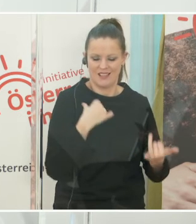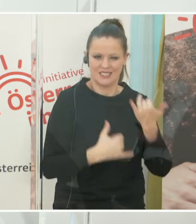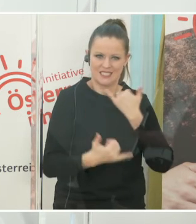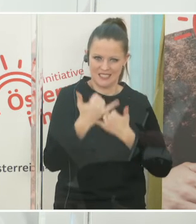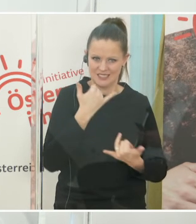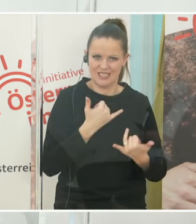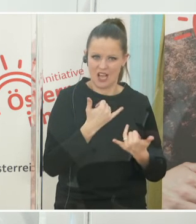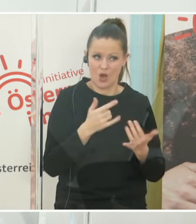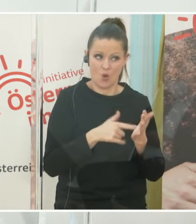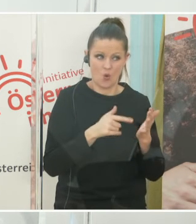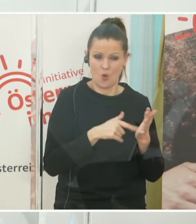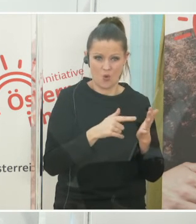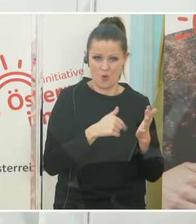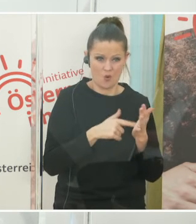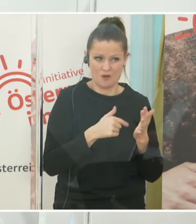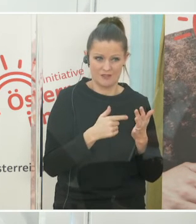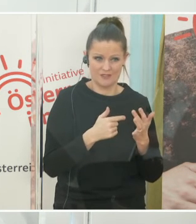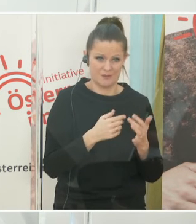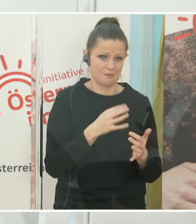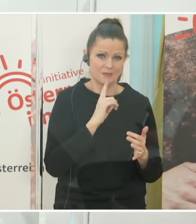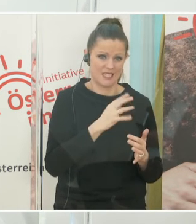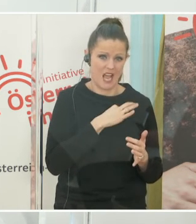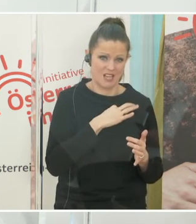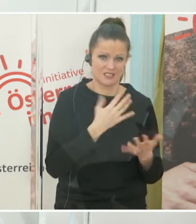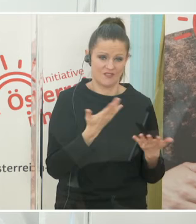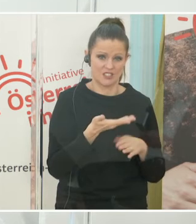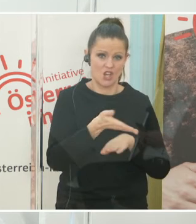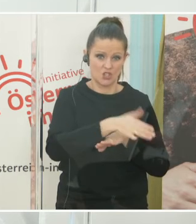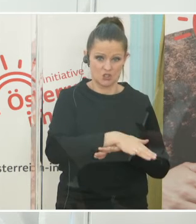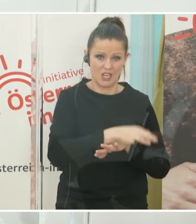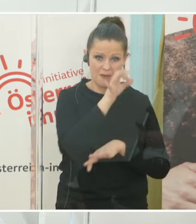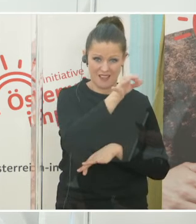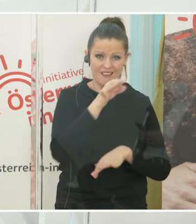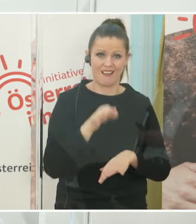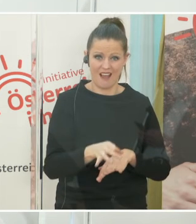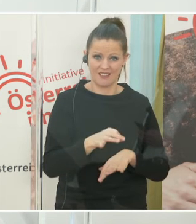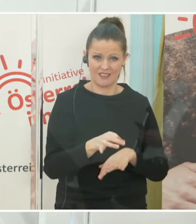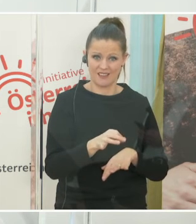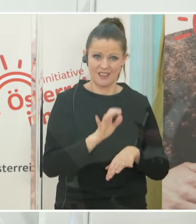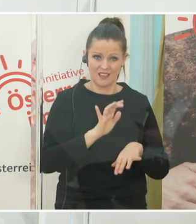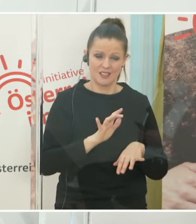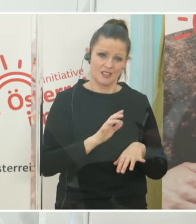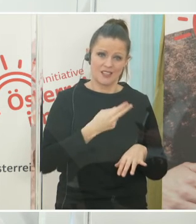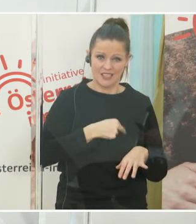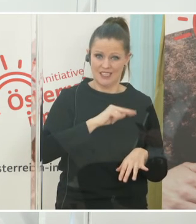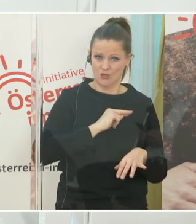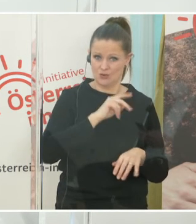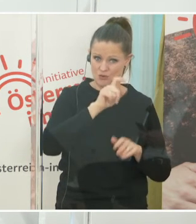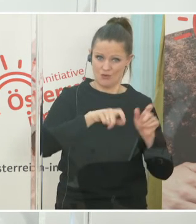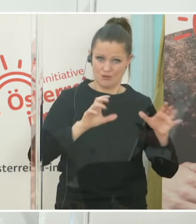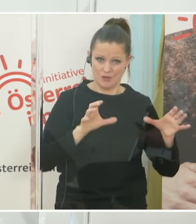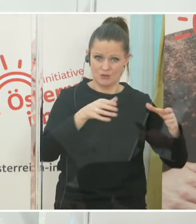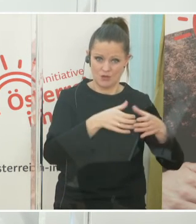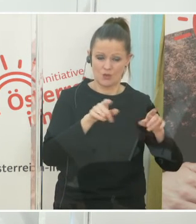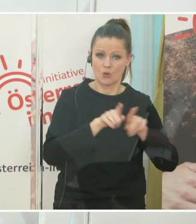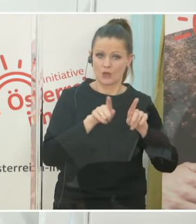immer gedroht hat. Eben einerseits eine sehr hohe Sterberate bei den kritischen Populationen und auf der anderen Seite